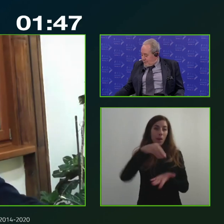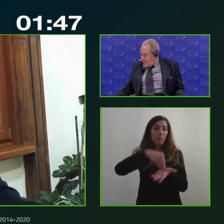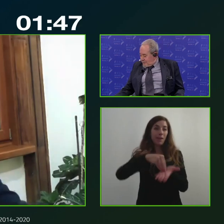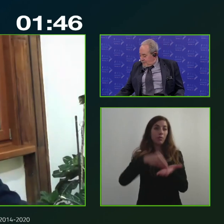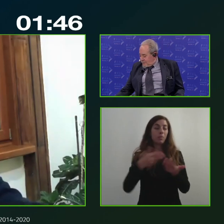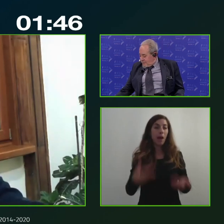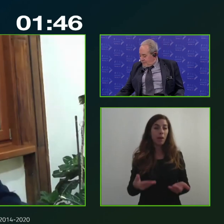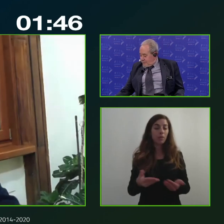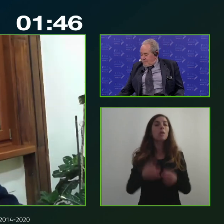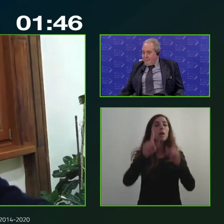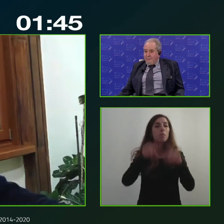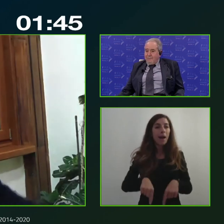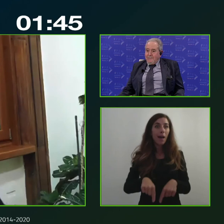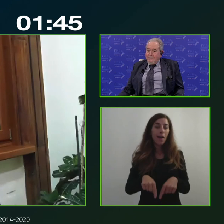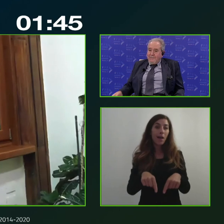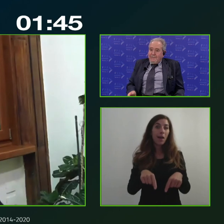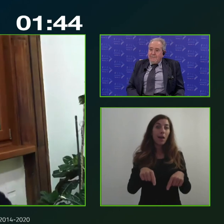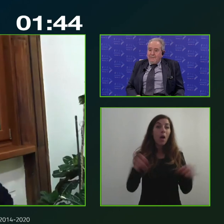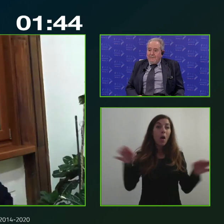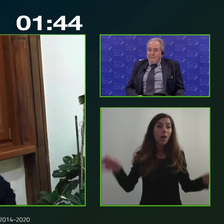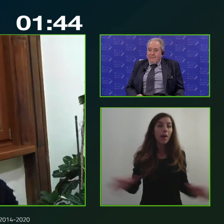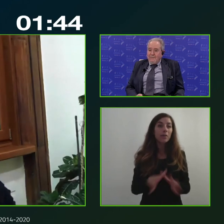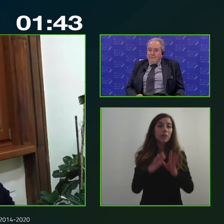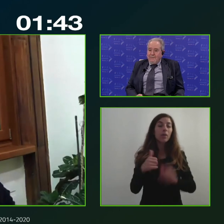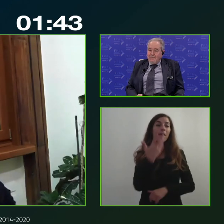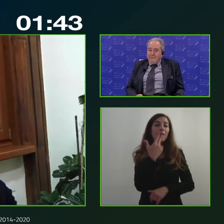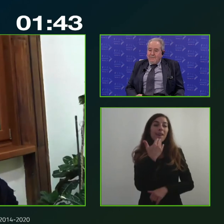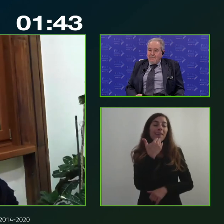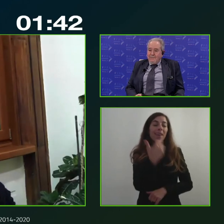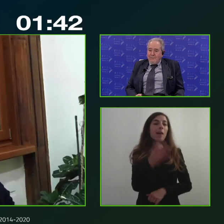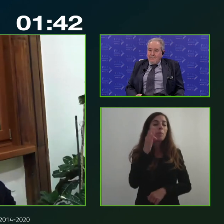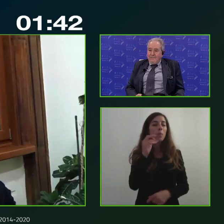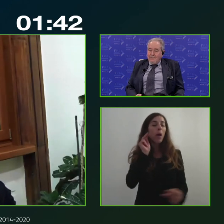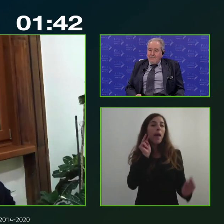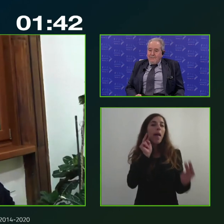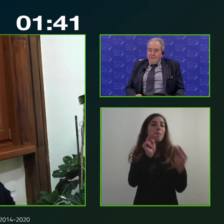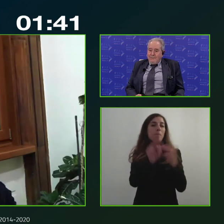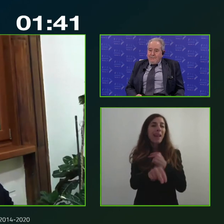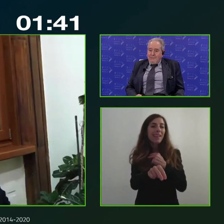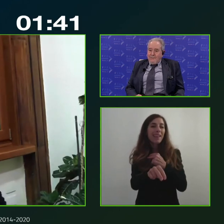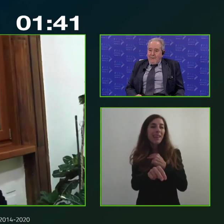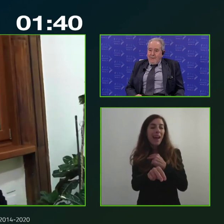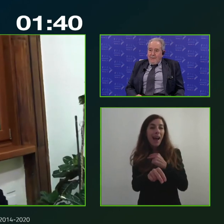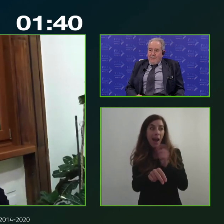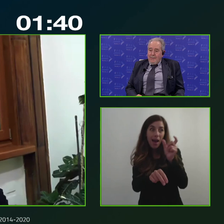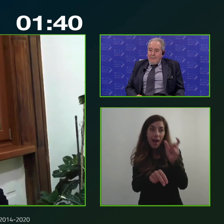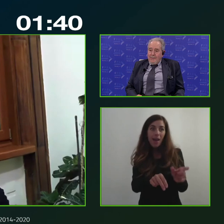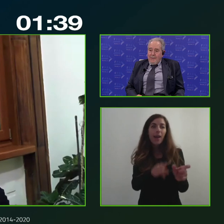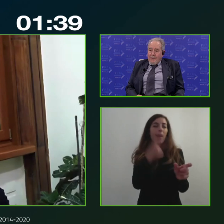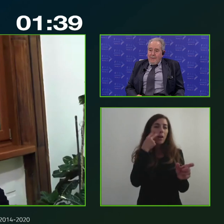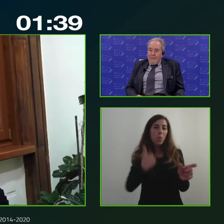colgo l'occasione di ringraziare l'empatia che ha avuto nei nostri confronti visto che parliamo